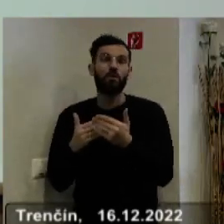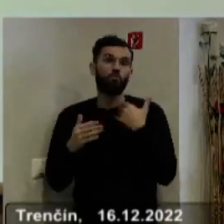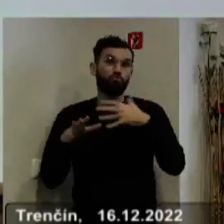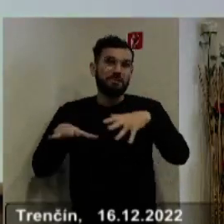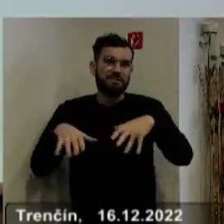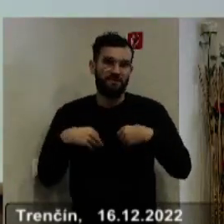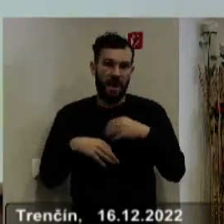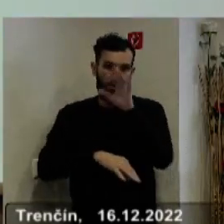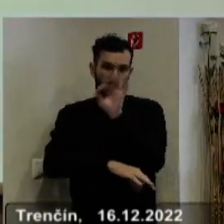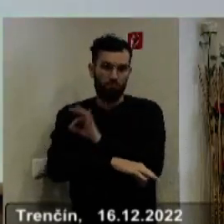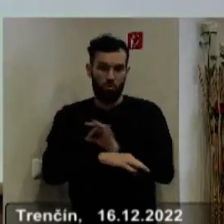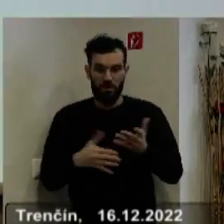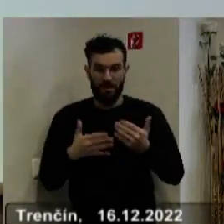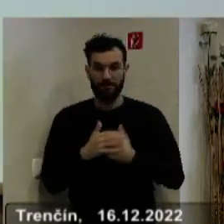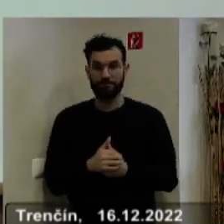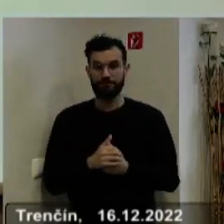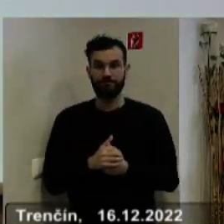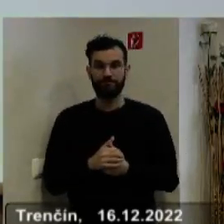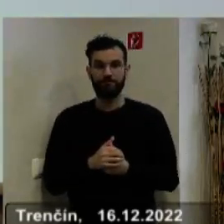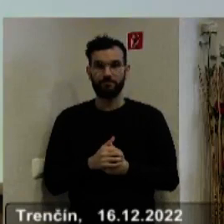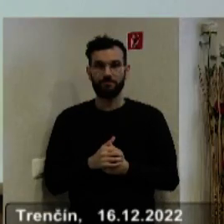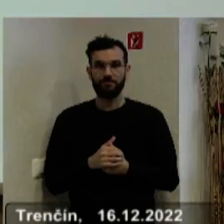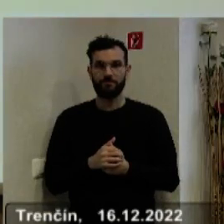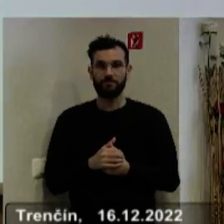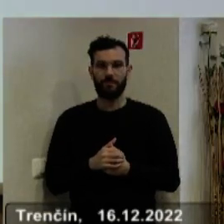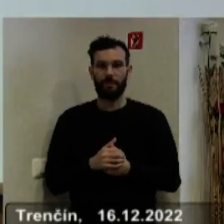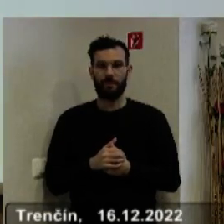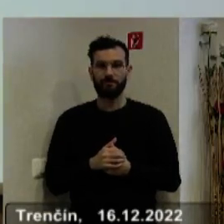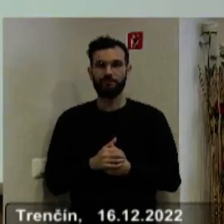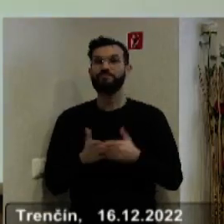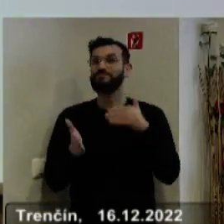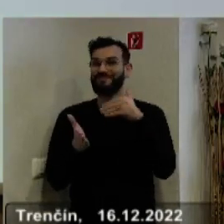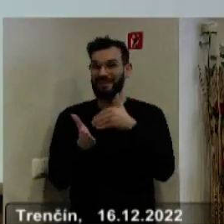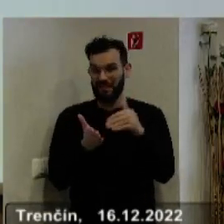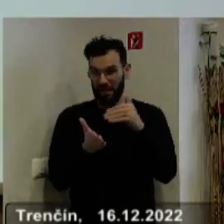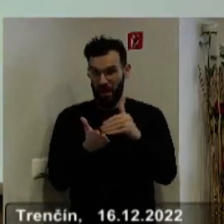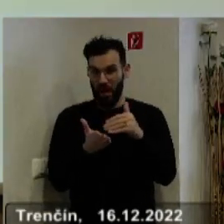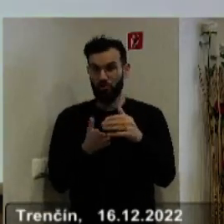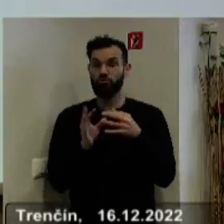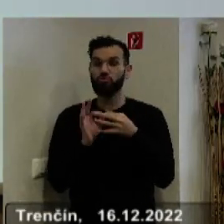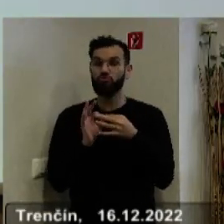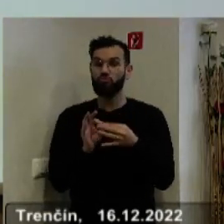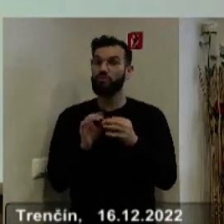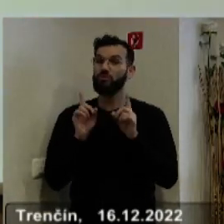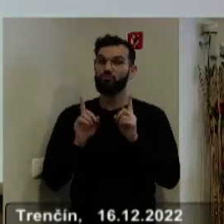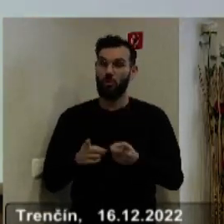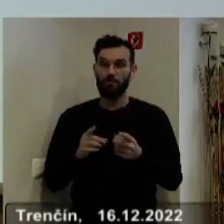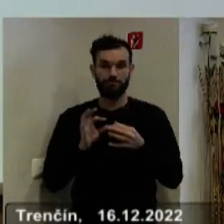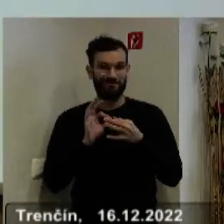schválené. A ďalšia tá taká položka je z hľadiska